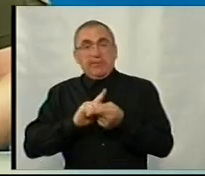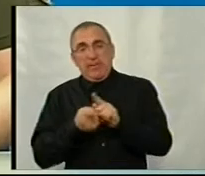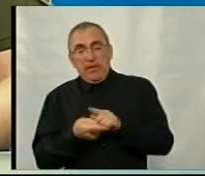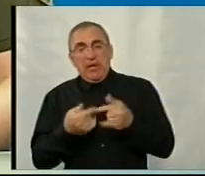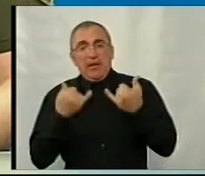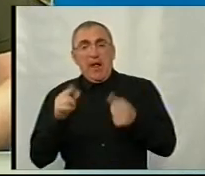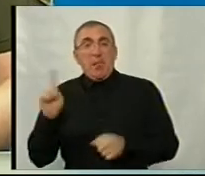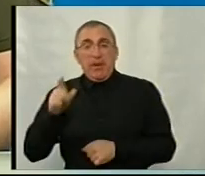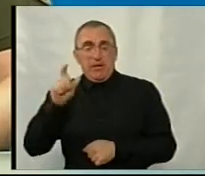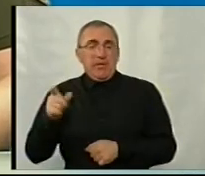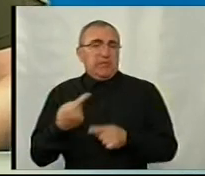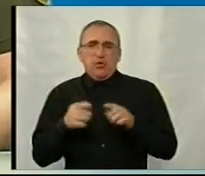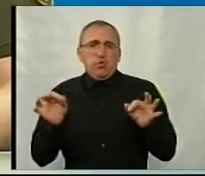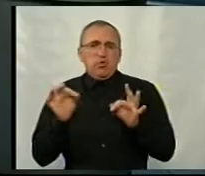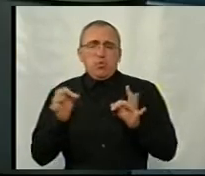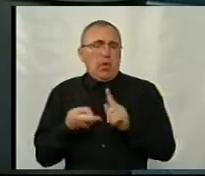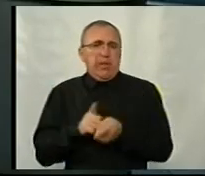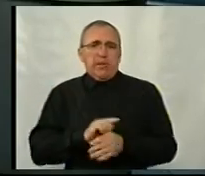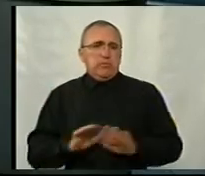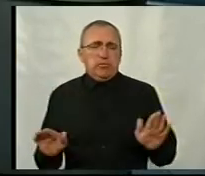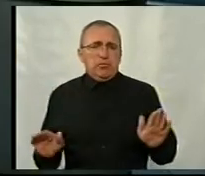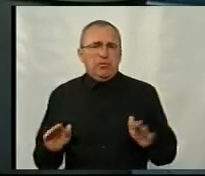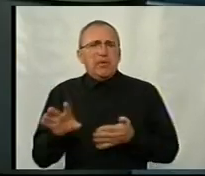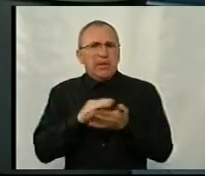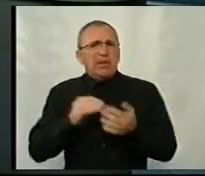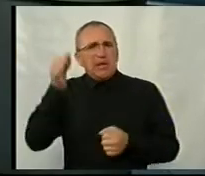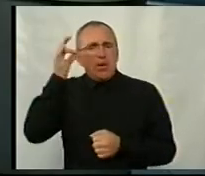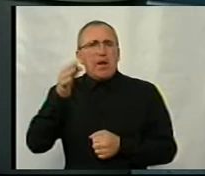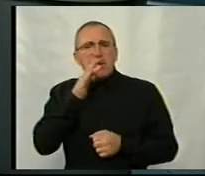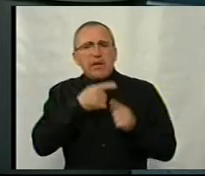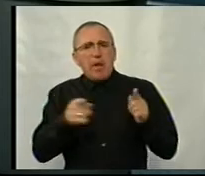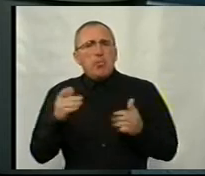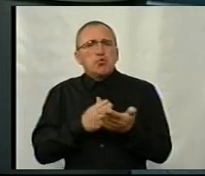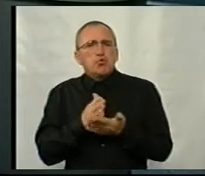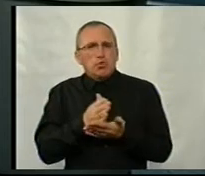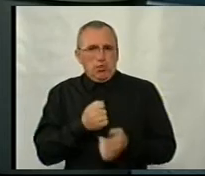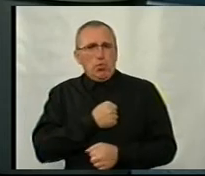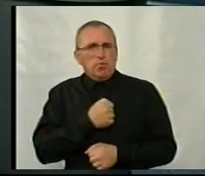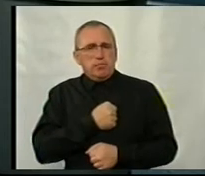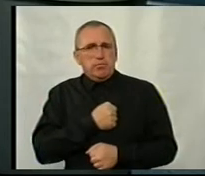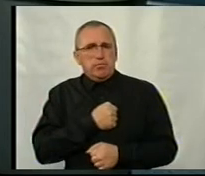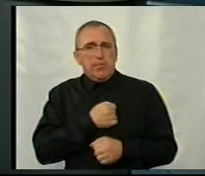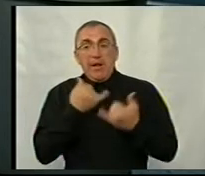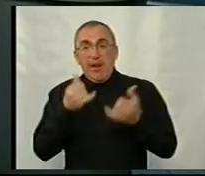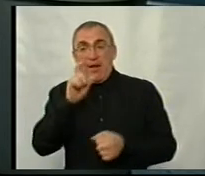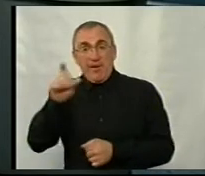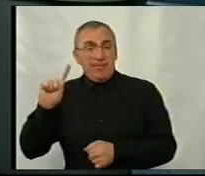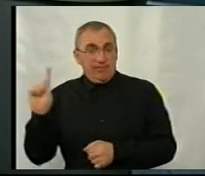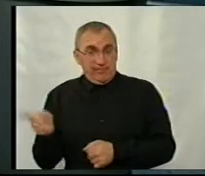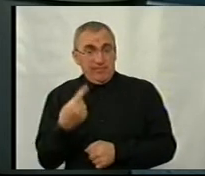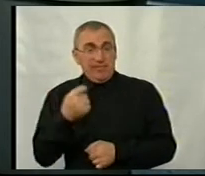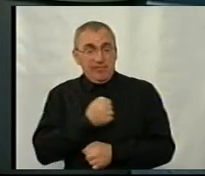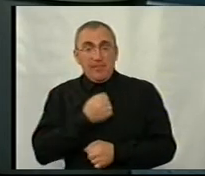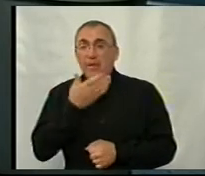Для призовників це взагалі нічого не змінює. Нагадайте термін служби сьогодні. Термін служби для призовників, які не мають